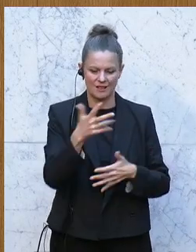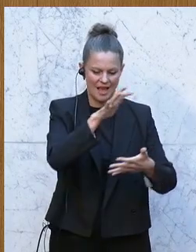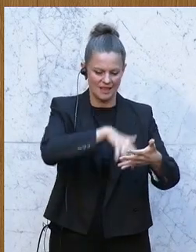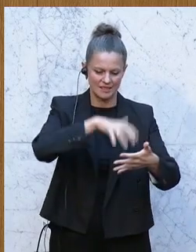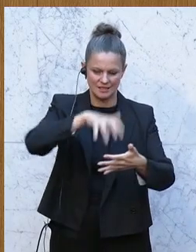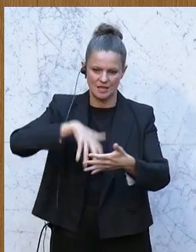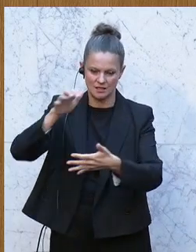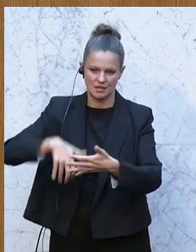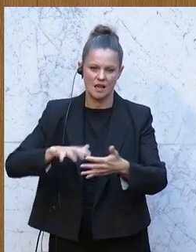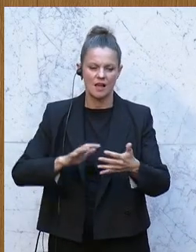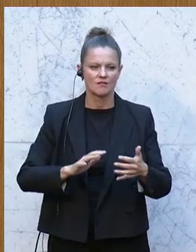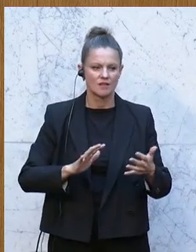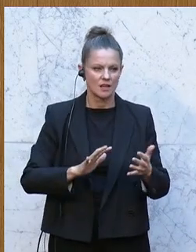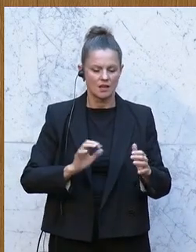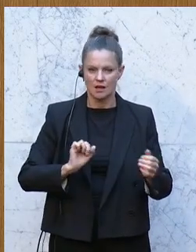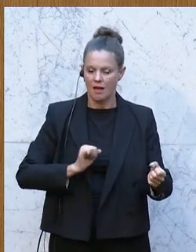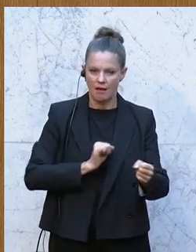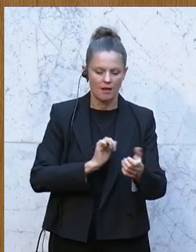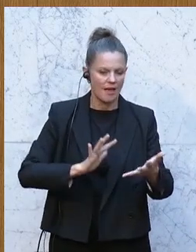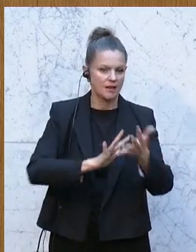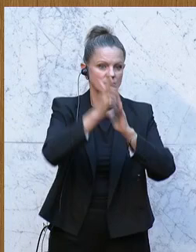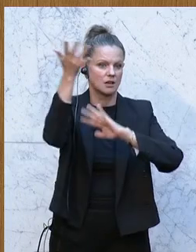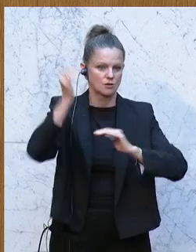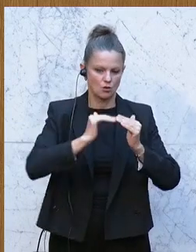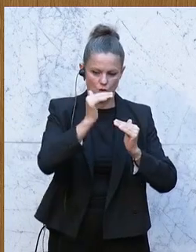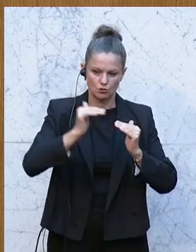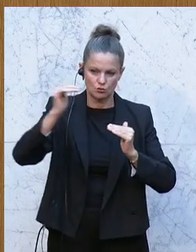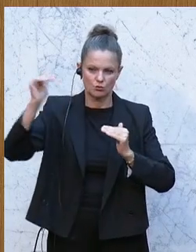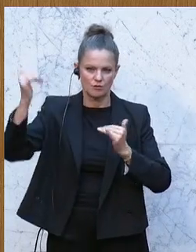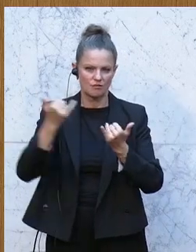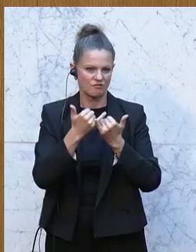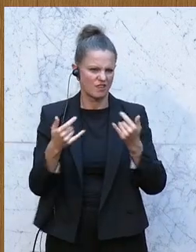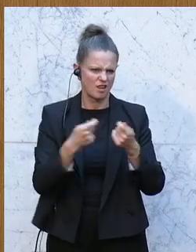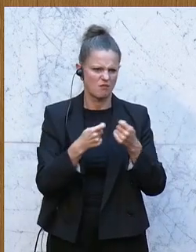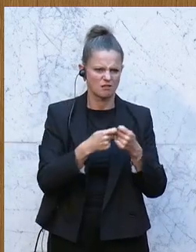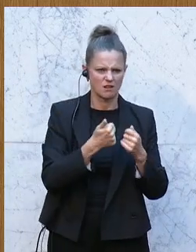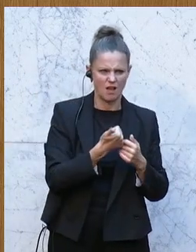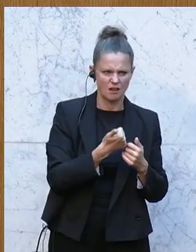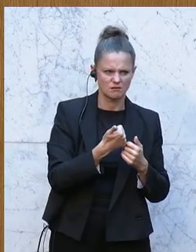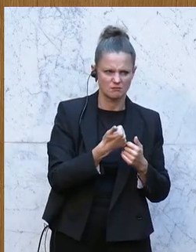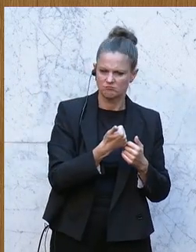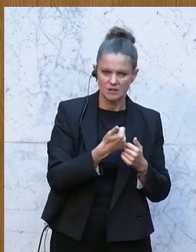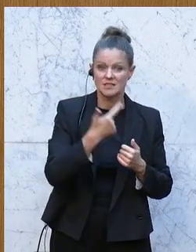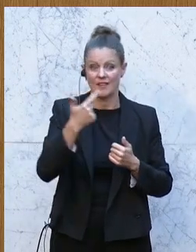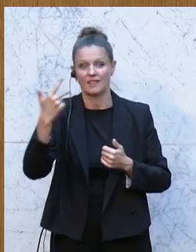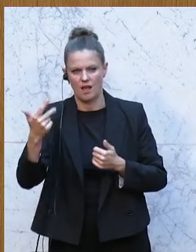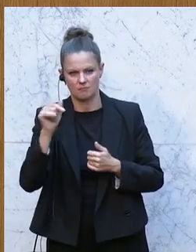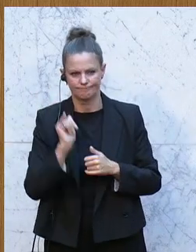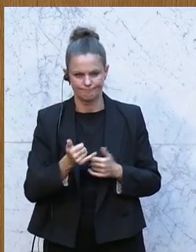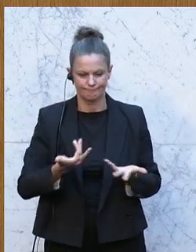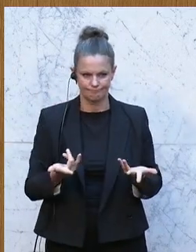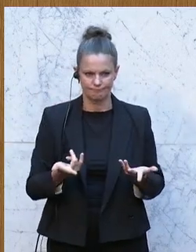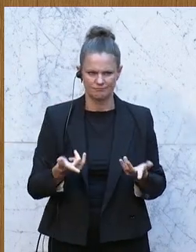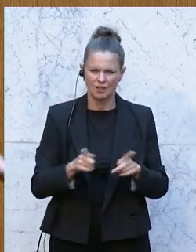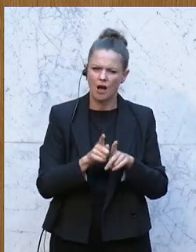nur Eskalationsstufen drinnen und die Fortführung der Maßnahmen der Stufen 1, 2 und 3. Und ganz spannend